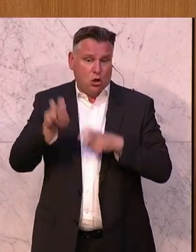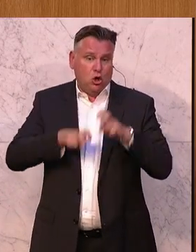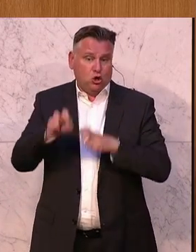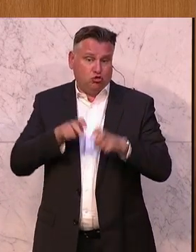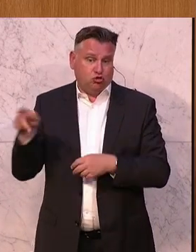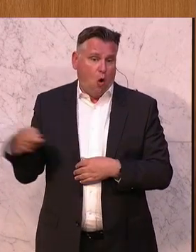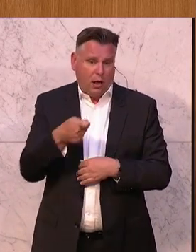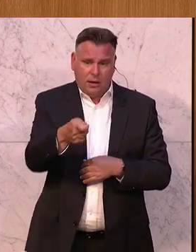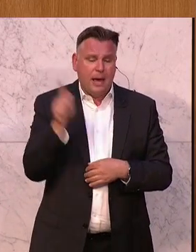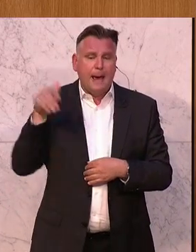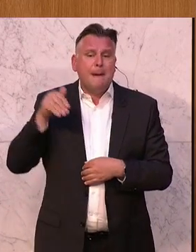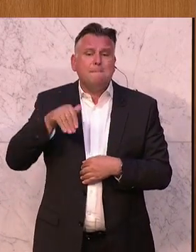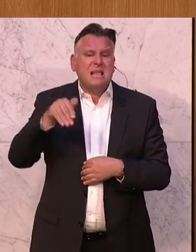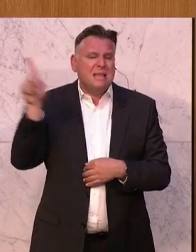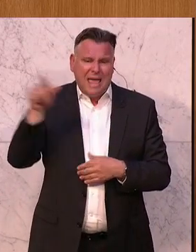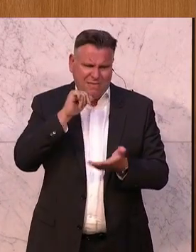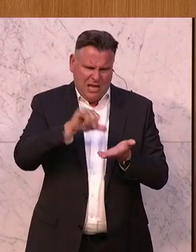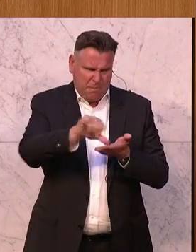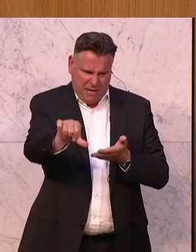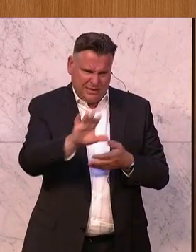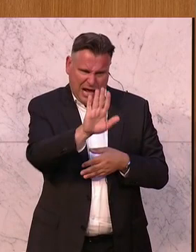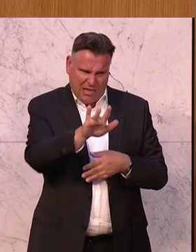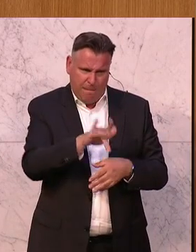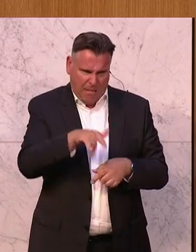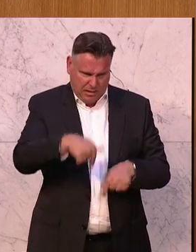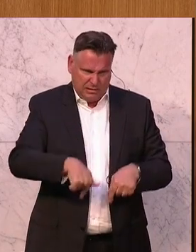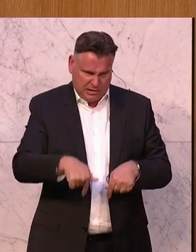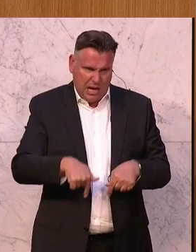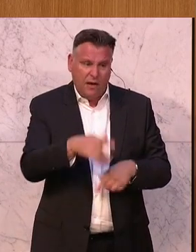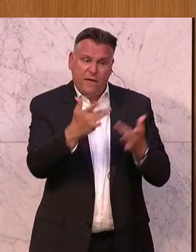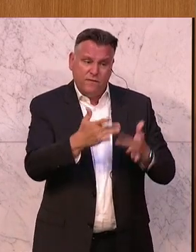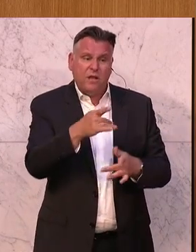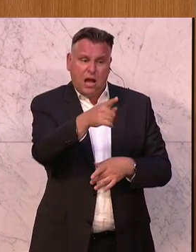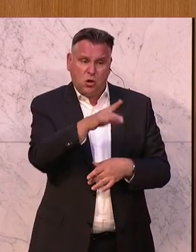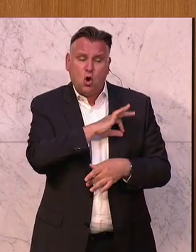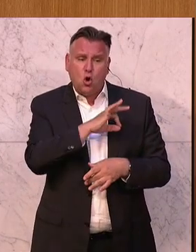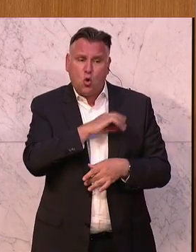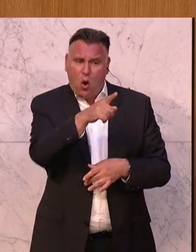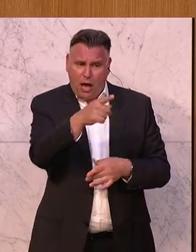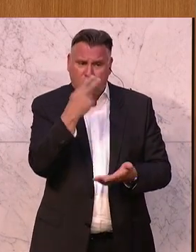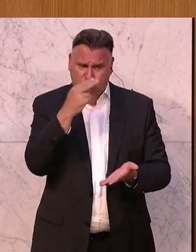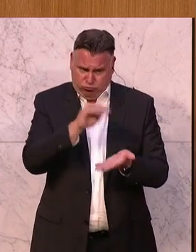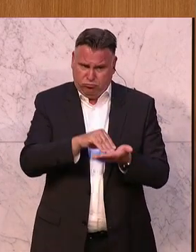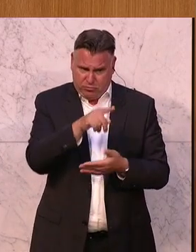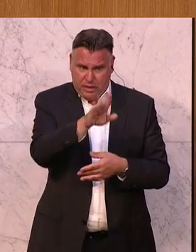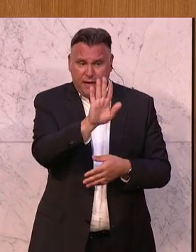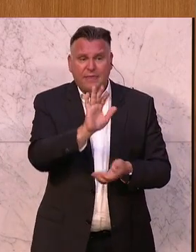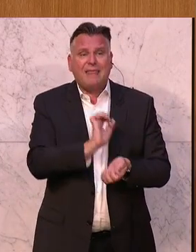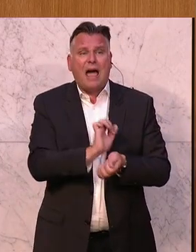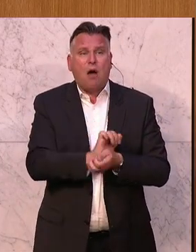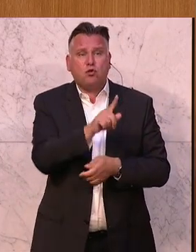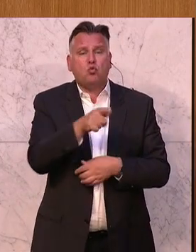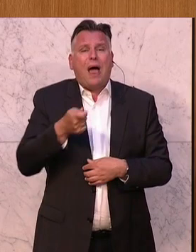nicht von unseren Milliardären und Millionären. Vielleicht nehmen Sie sich das einmal ins Stammbuch, Herr Kollege, und kommen Ihrer Aufgabe als